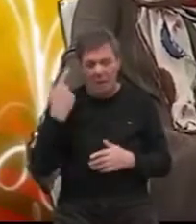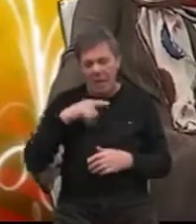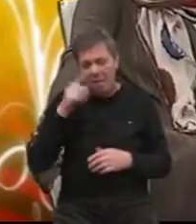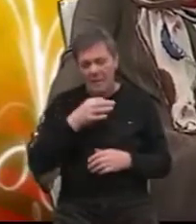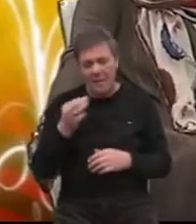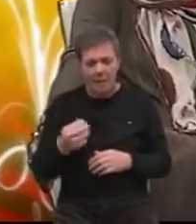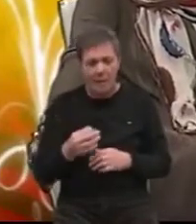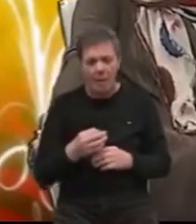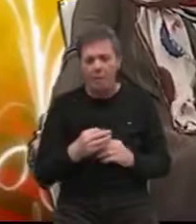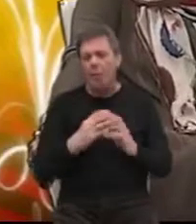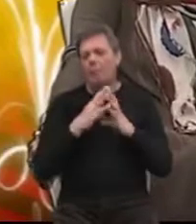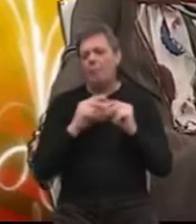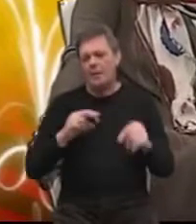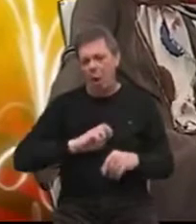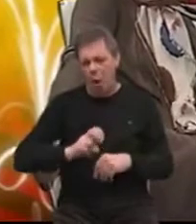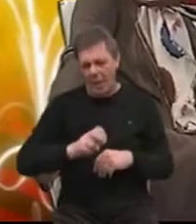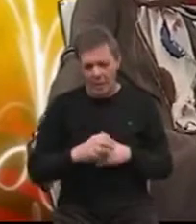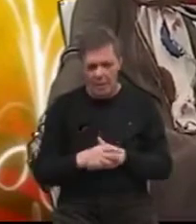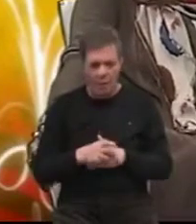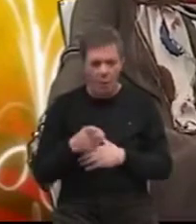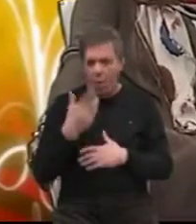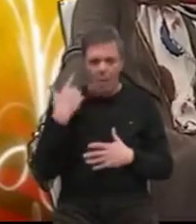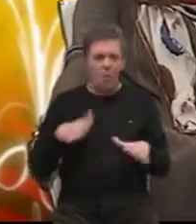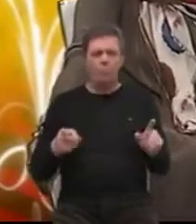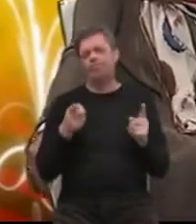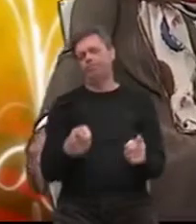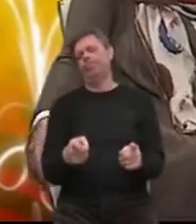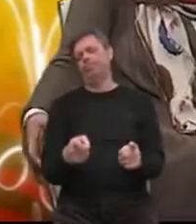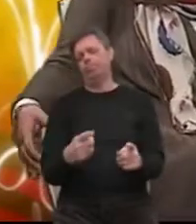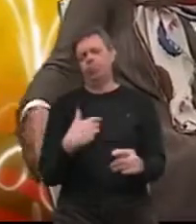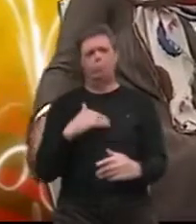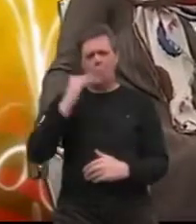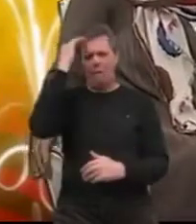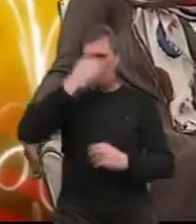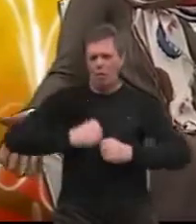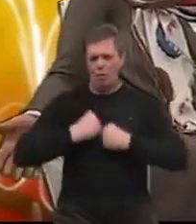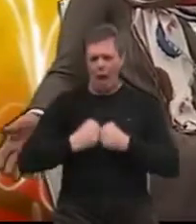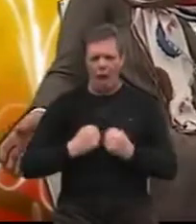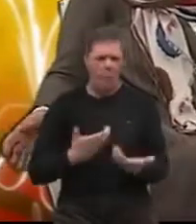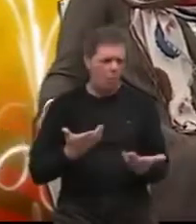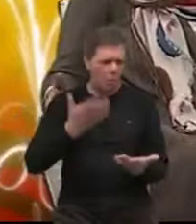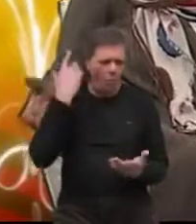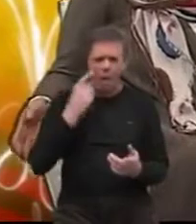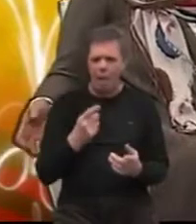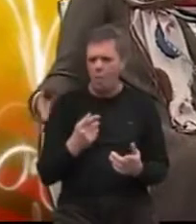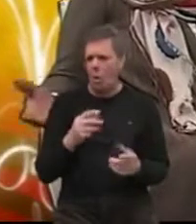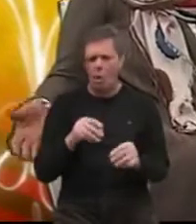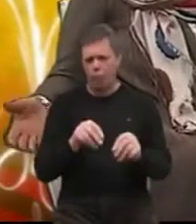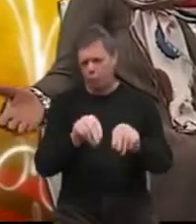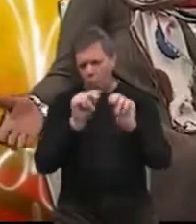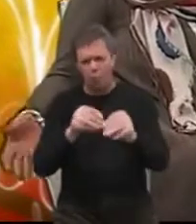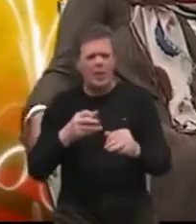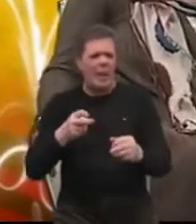mjesec dana, prestao hodati. Sad je on bio nepokretan, visoki, jaki muškarac koji nekada bio i učitelj skijanja,